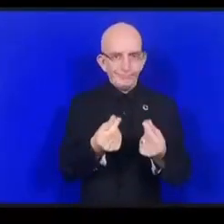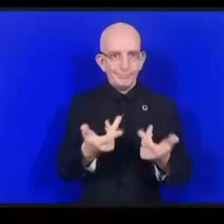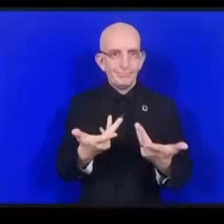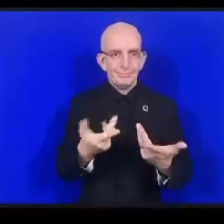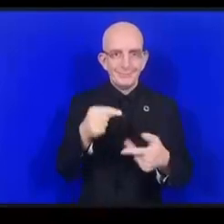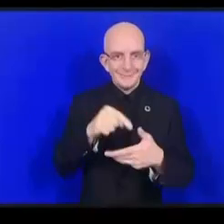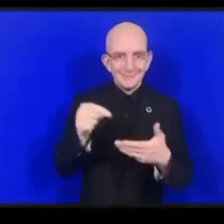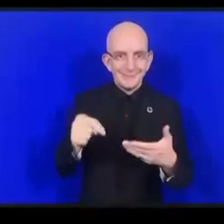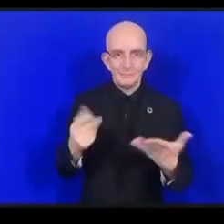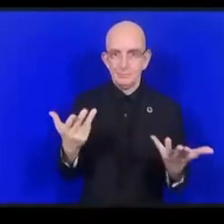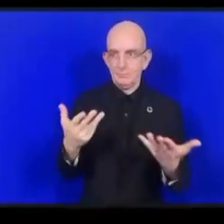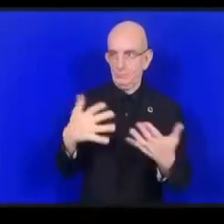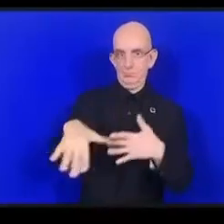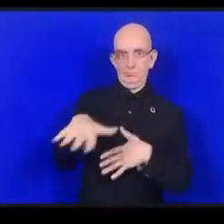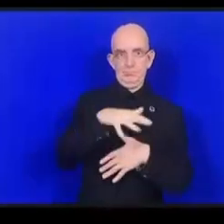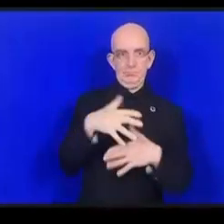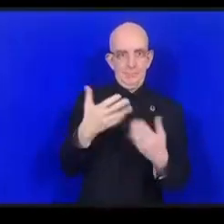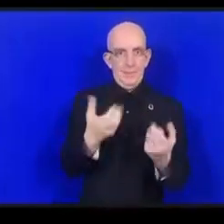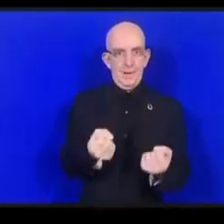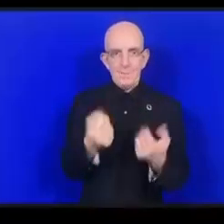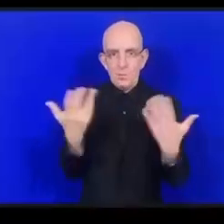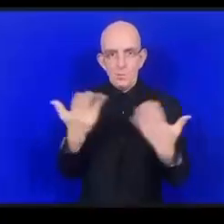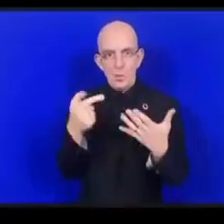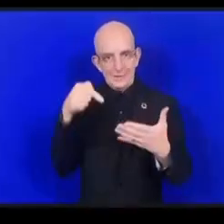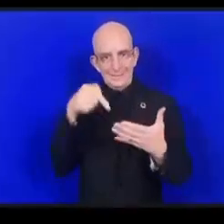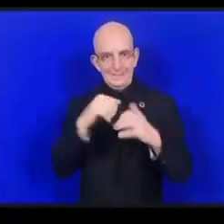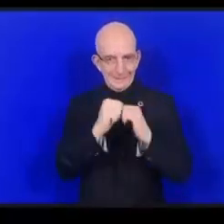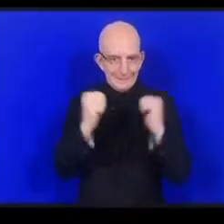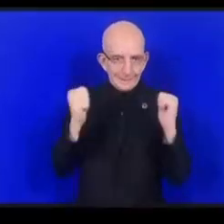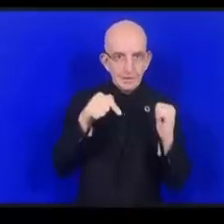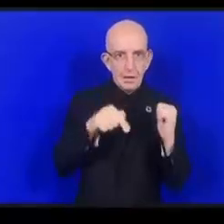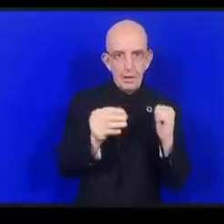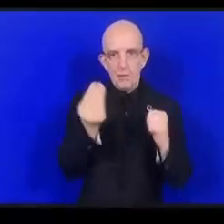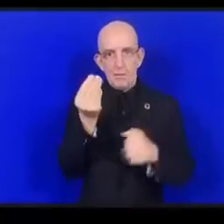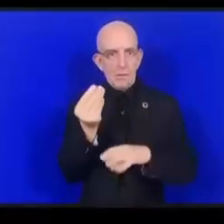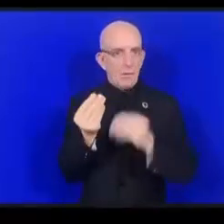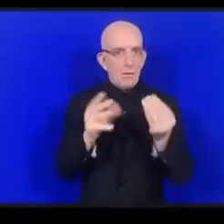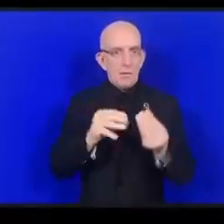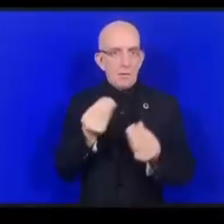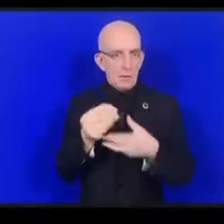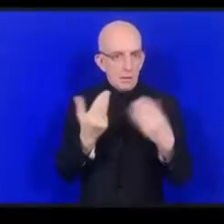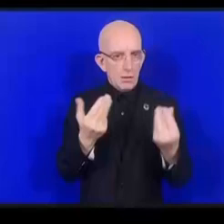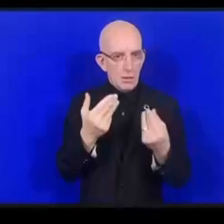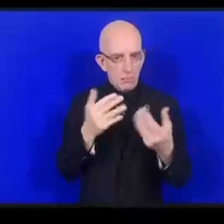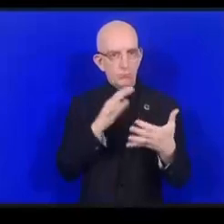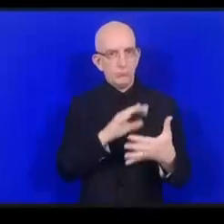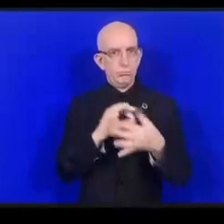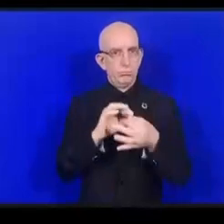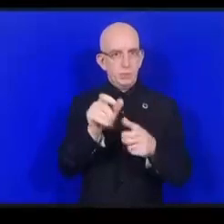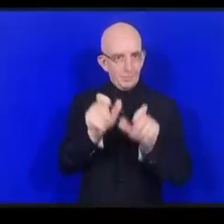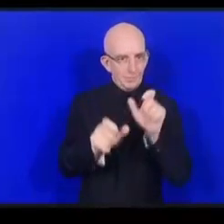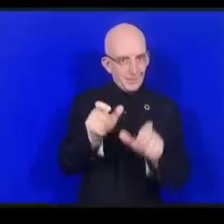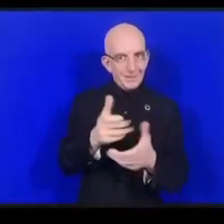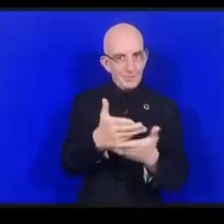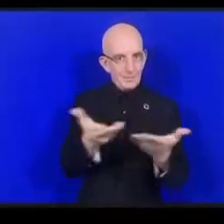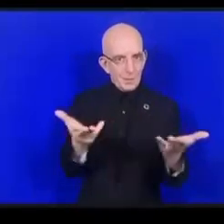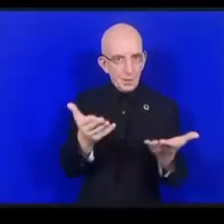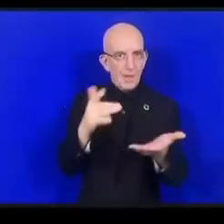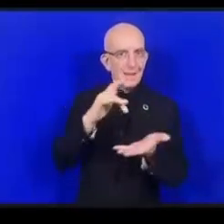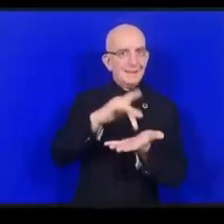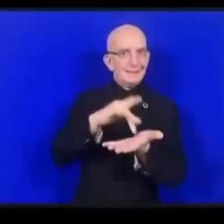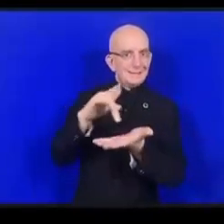الإنسانية التي تتواجد فيه السكان والمدن ومختلف الأمور